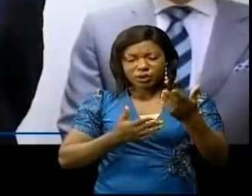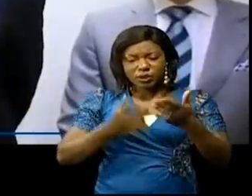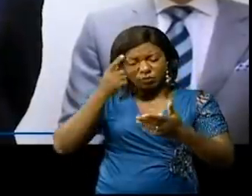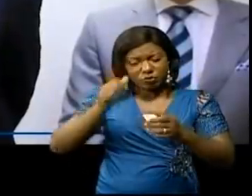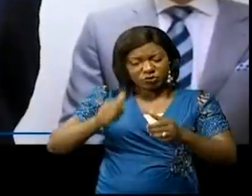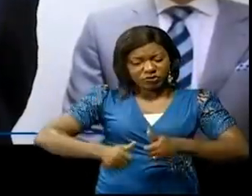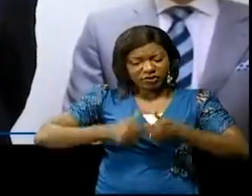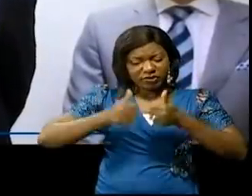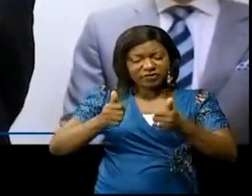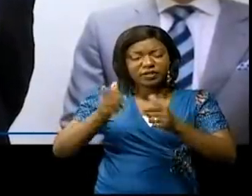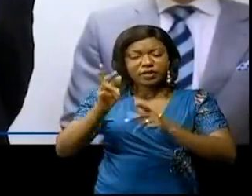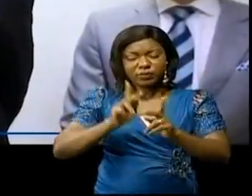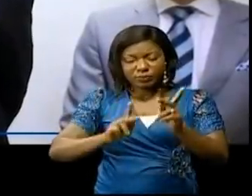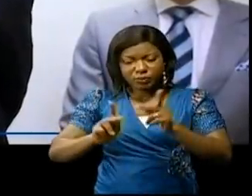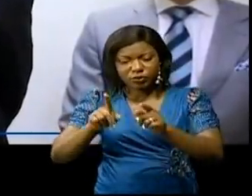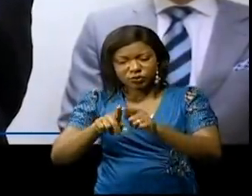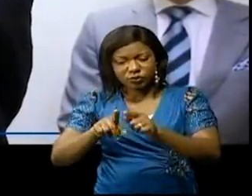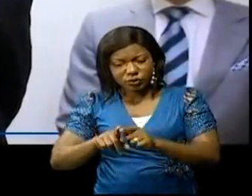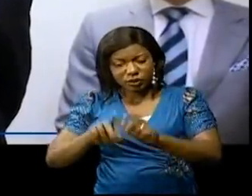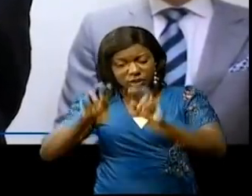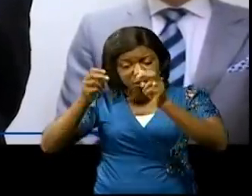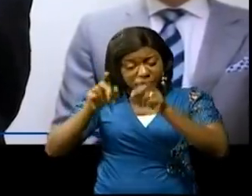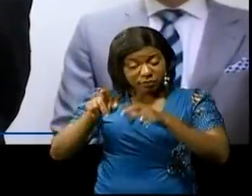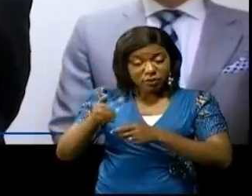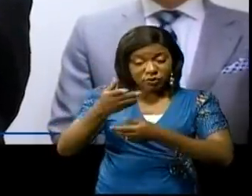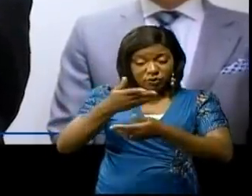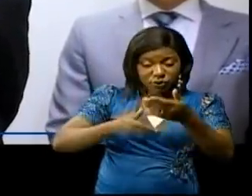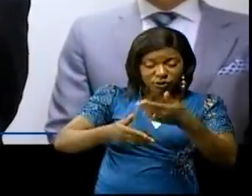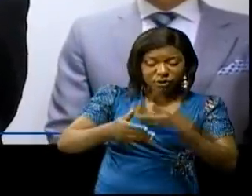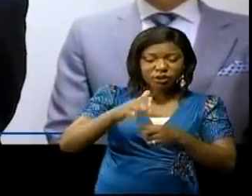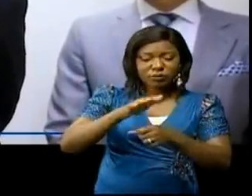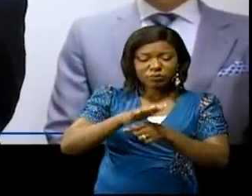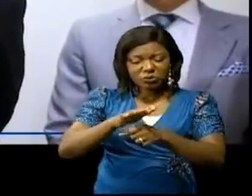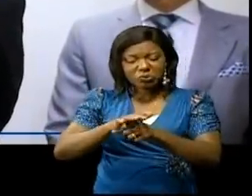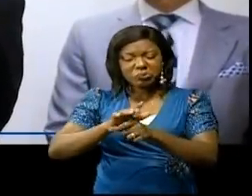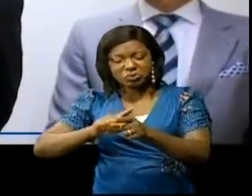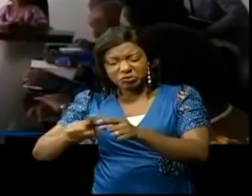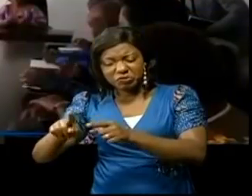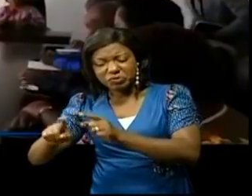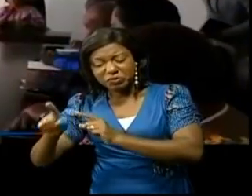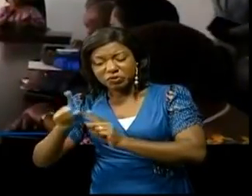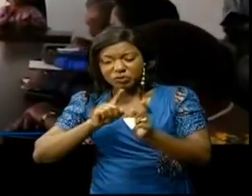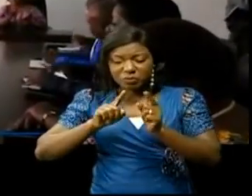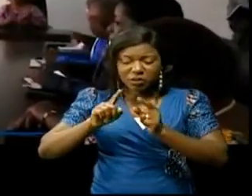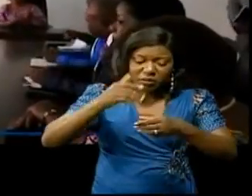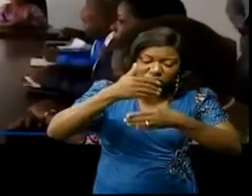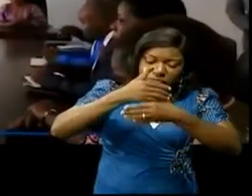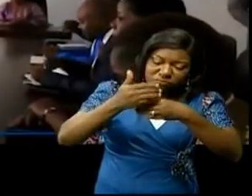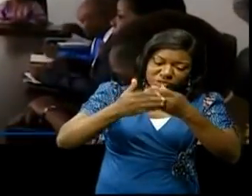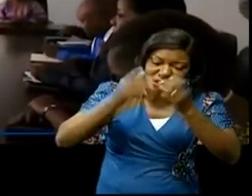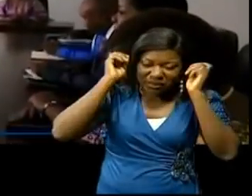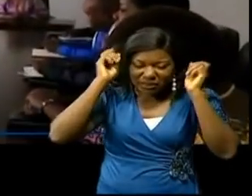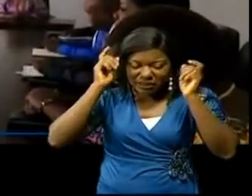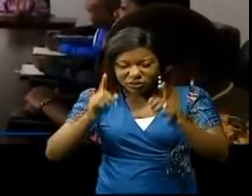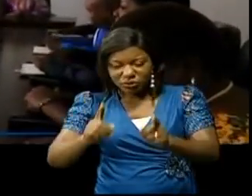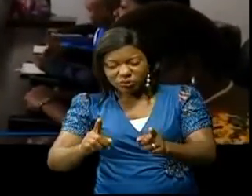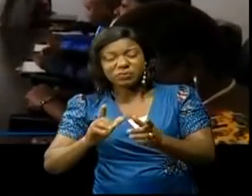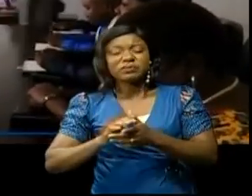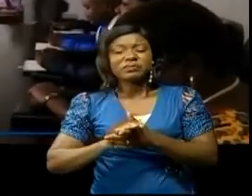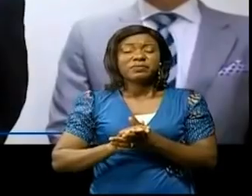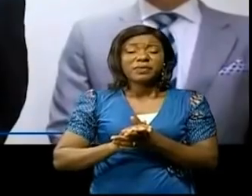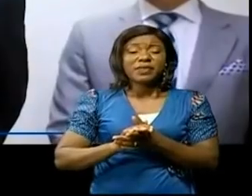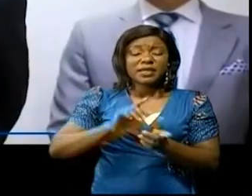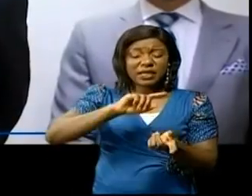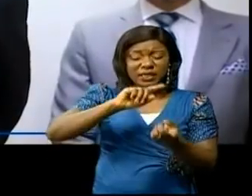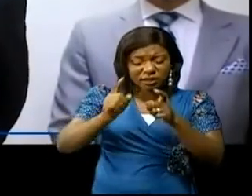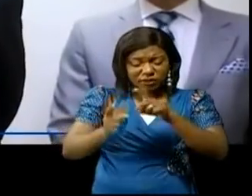Donc nous avons échangé sur tous ces sujets. Ça signifie beaucoup de domaines. Je vais parler d'infrastructures, d'éducation, de la